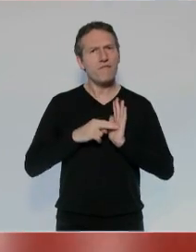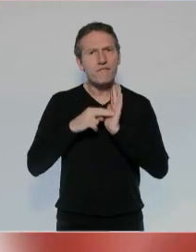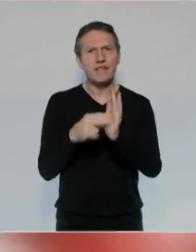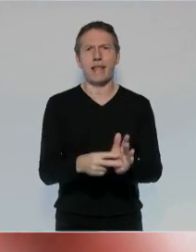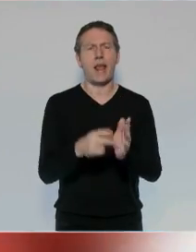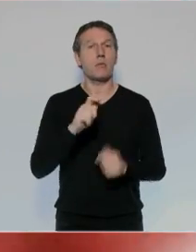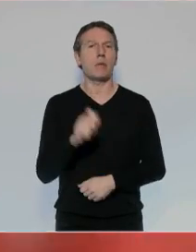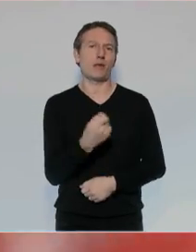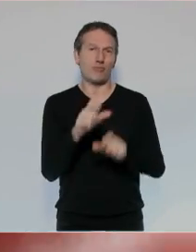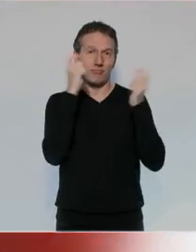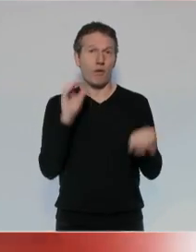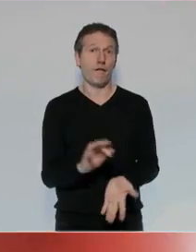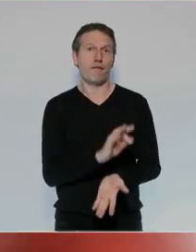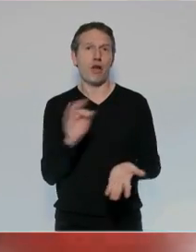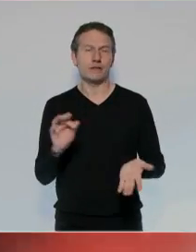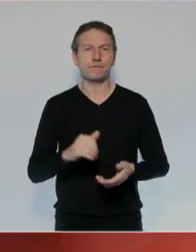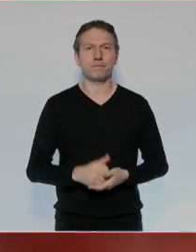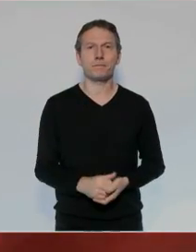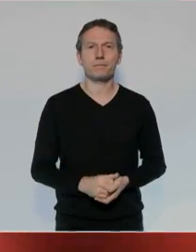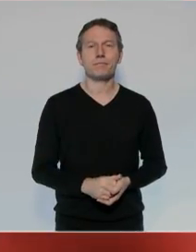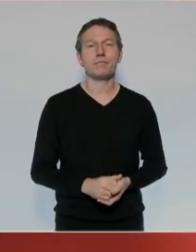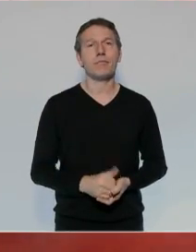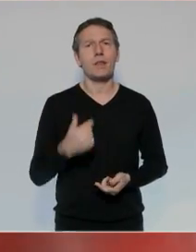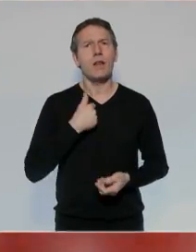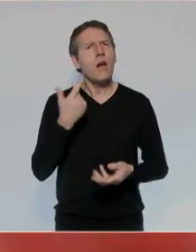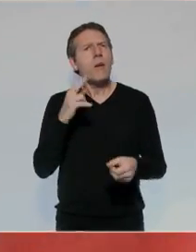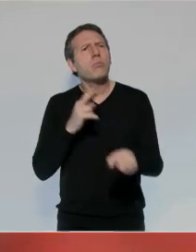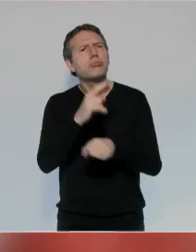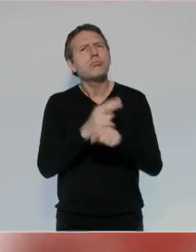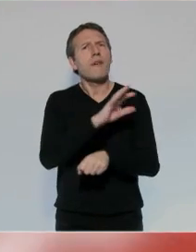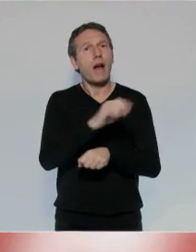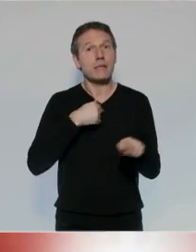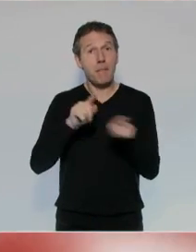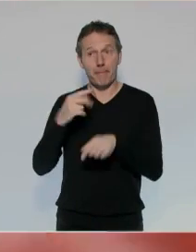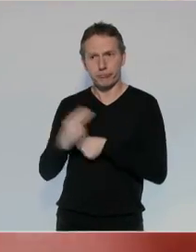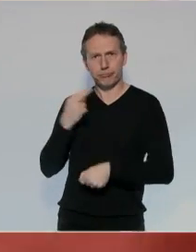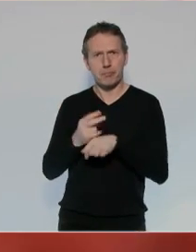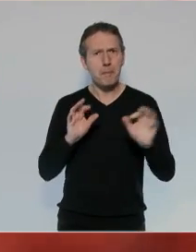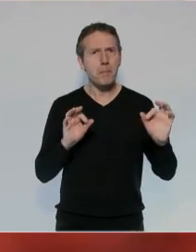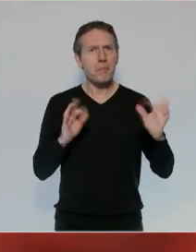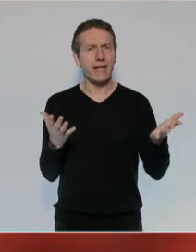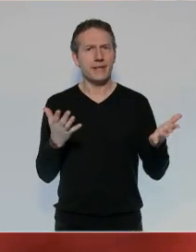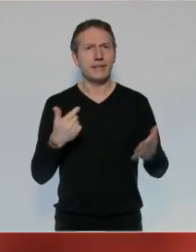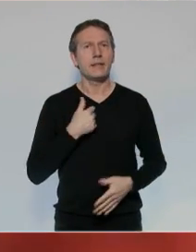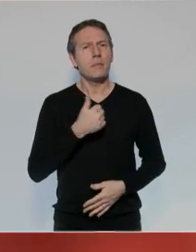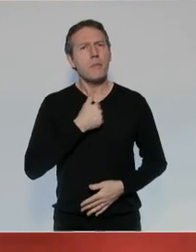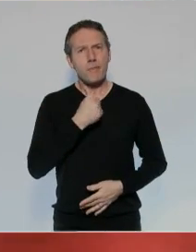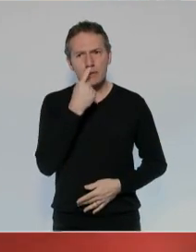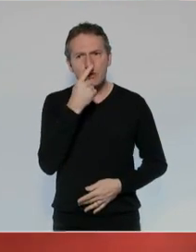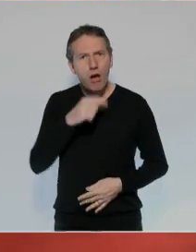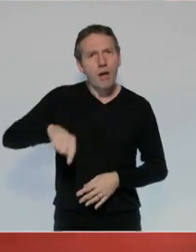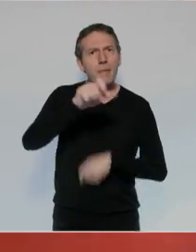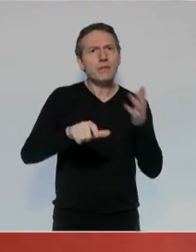fièrement, fidèlement, évidemment française. Je reçois les insultes à la France comme si elle m'était adressée directement.